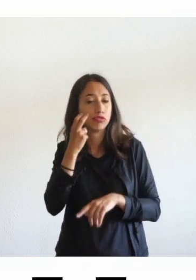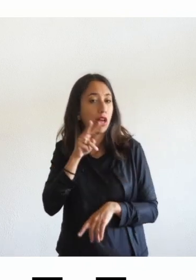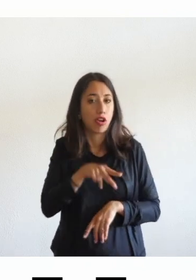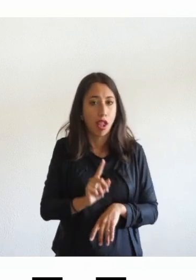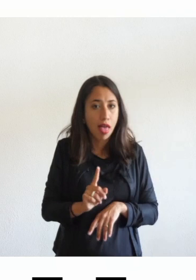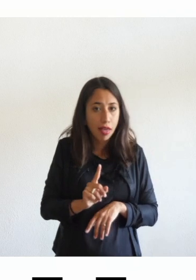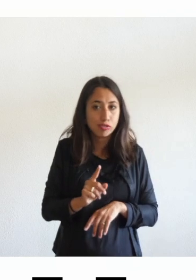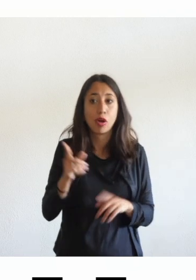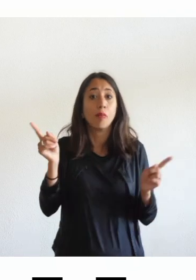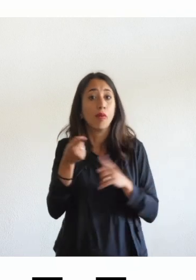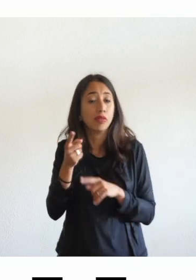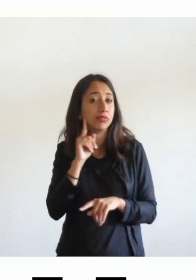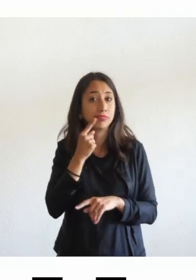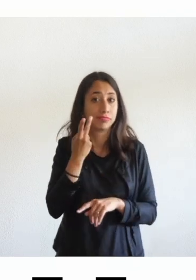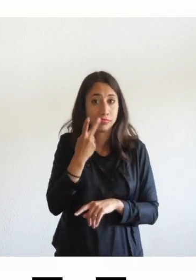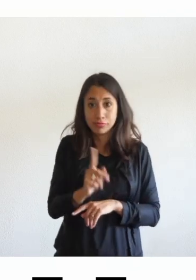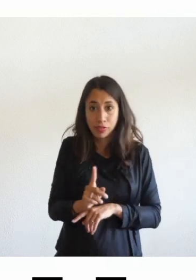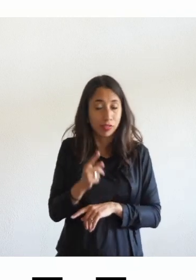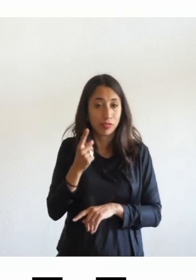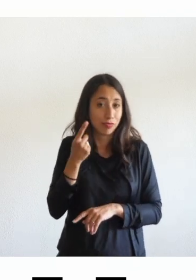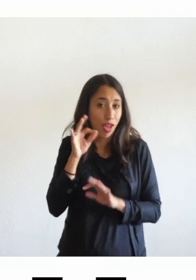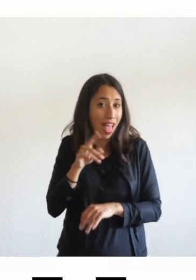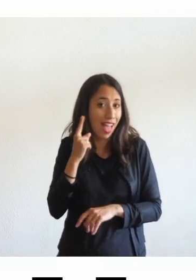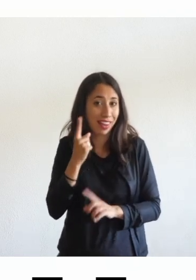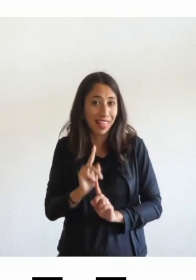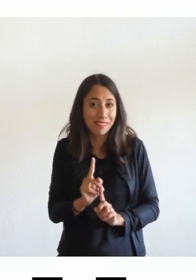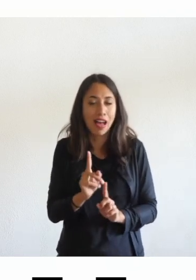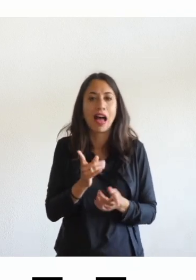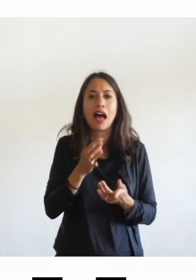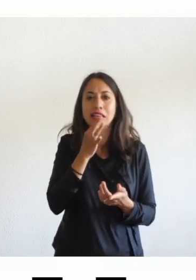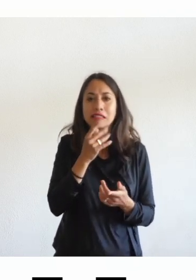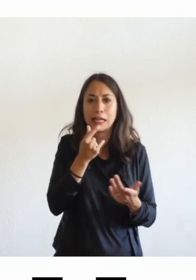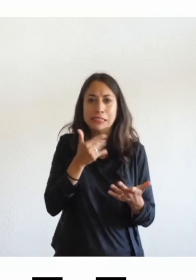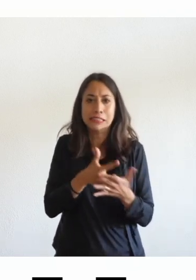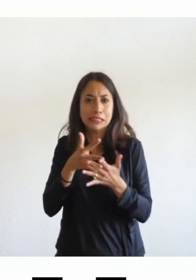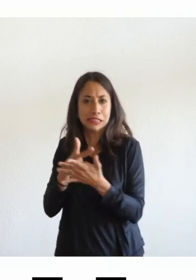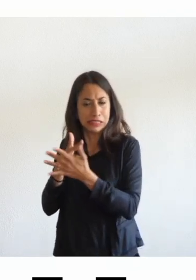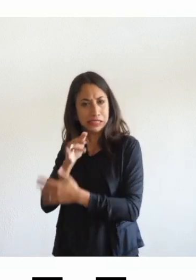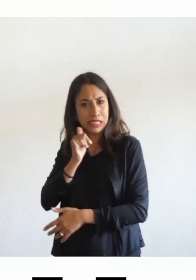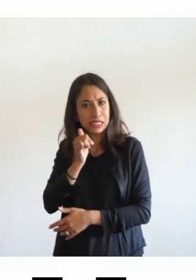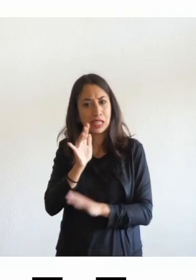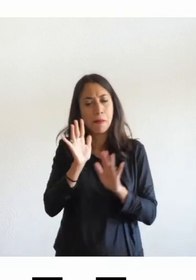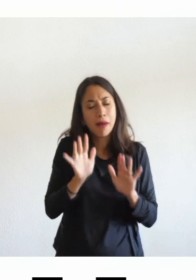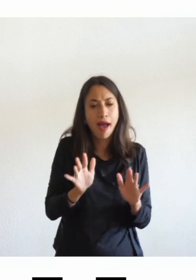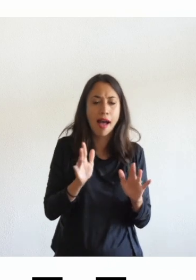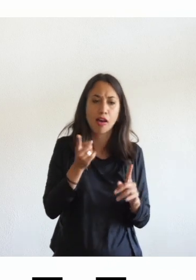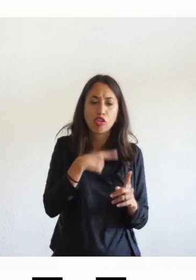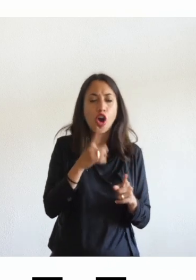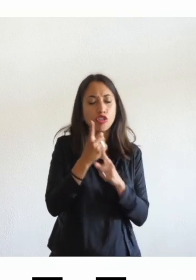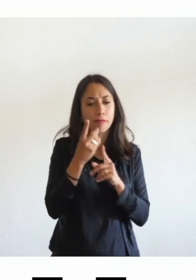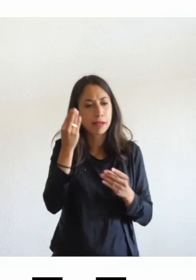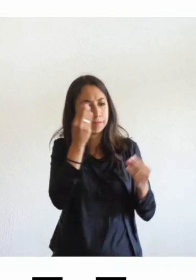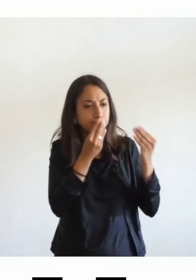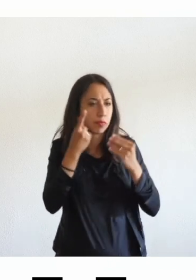o ce le portiamo dentro a prescindere dalla legge dai concetti delle